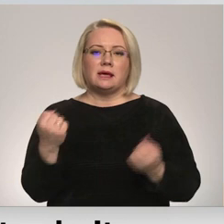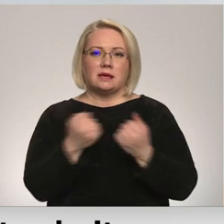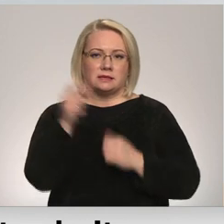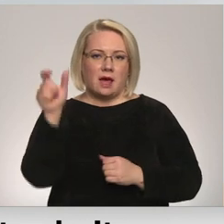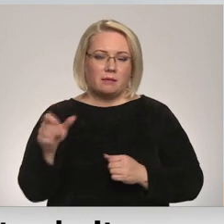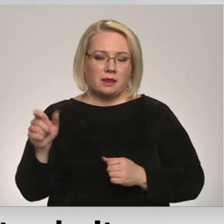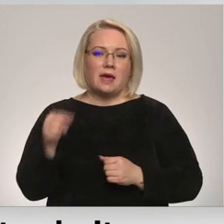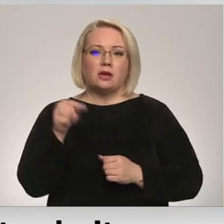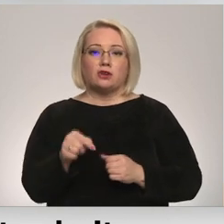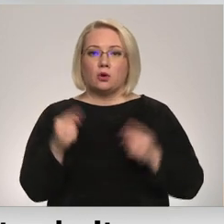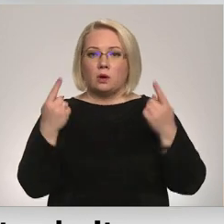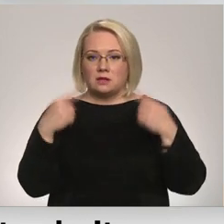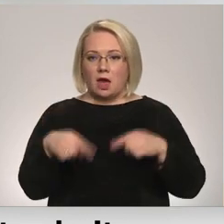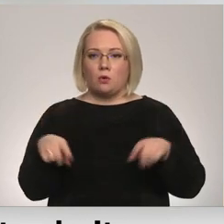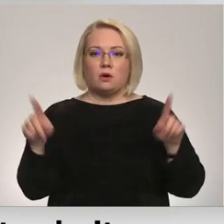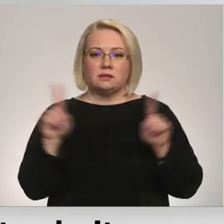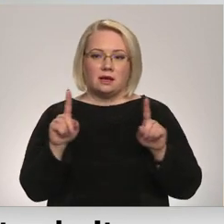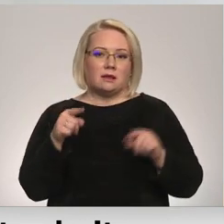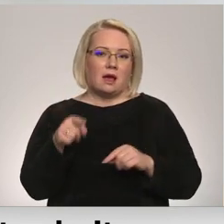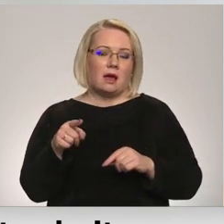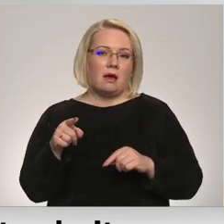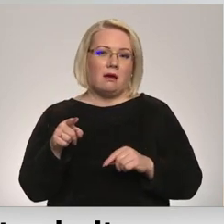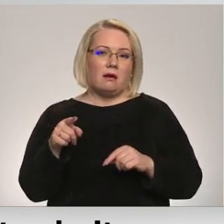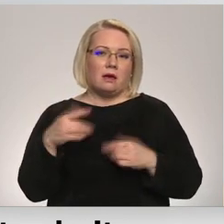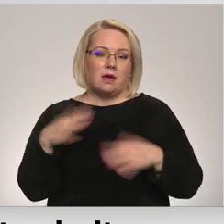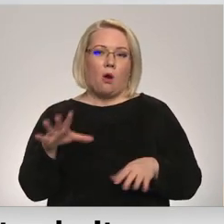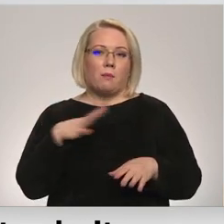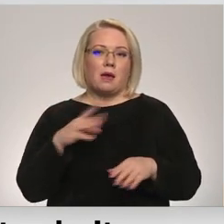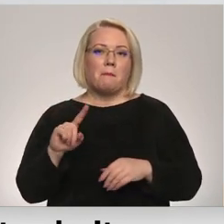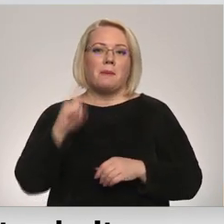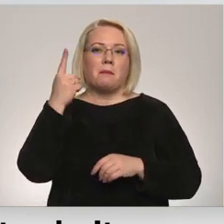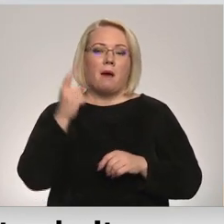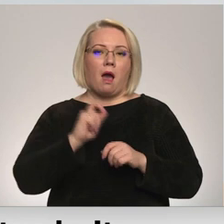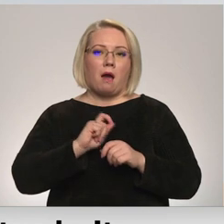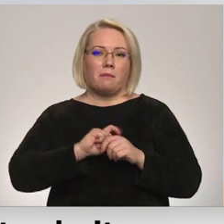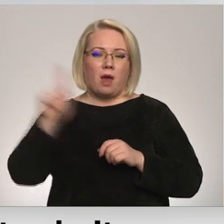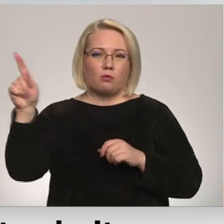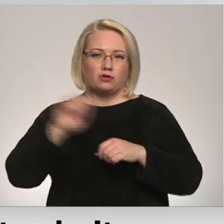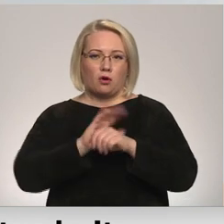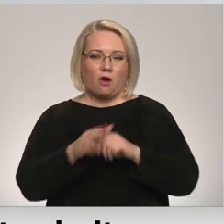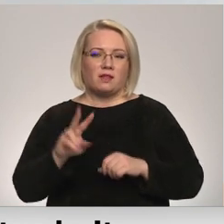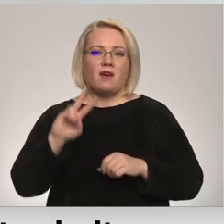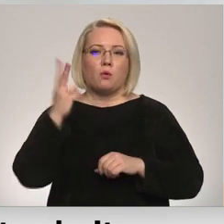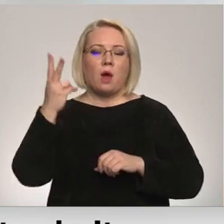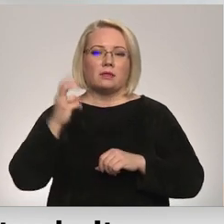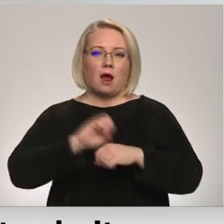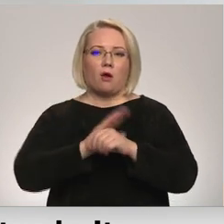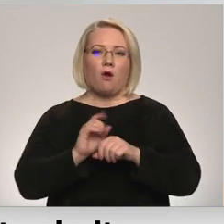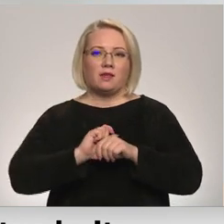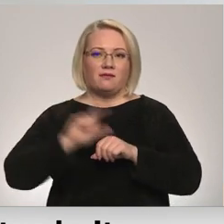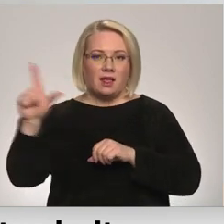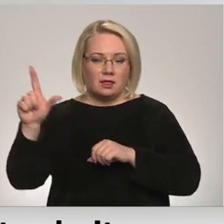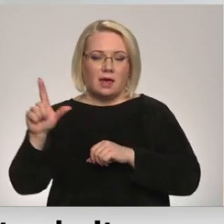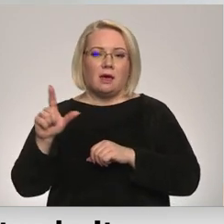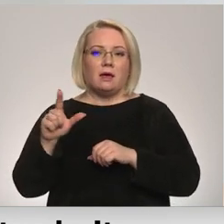Tā kā šajos laikos ir tā. Tā kā jau tas bija pirmajā vilnī, vai otrajā vilnī, kā mēs viņu tur nosaucam,